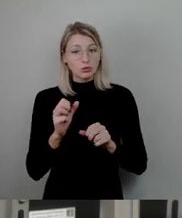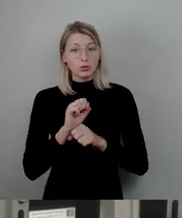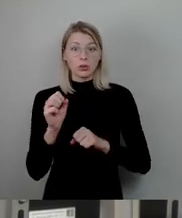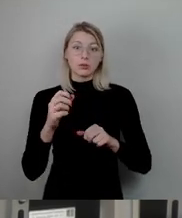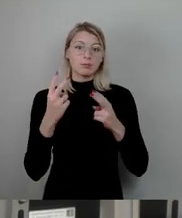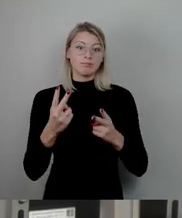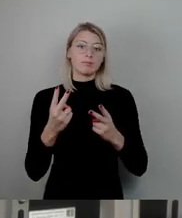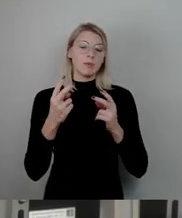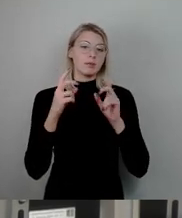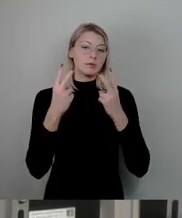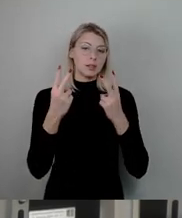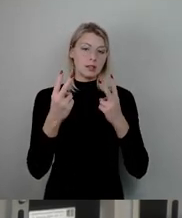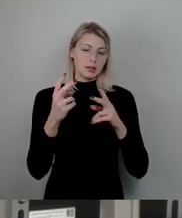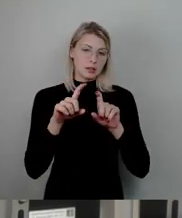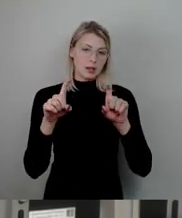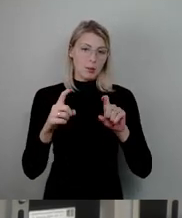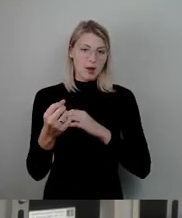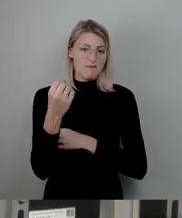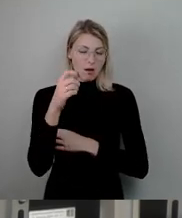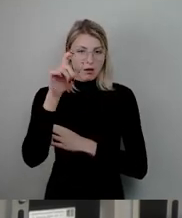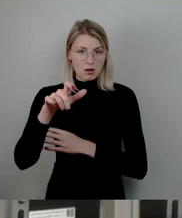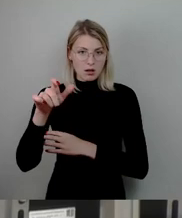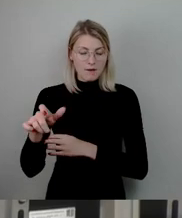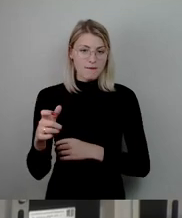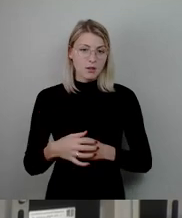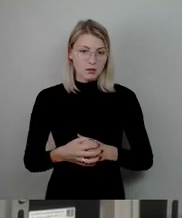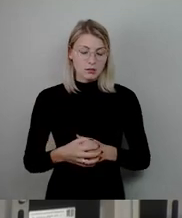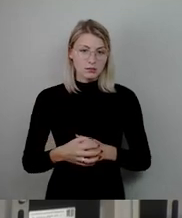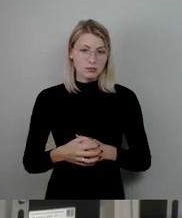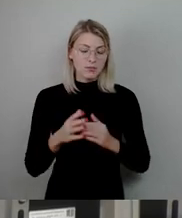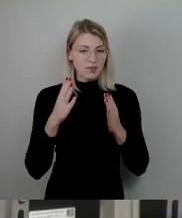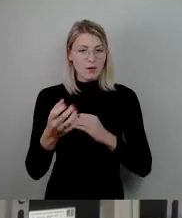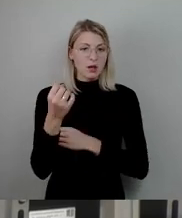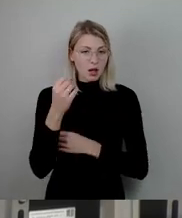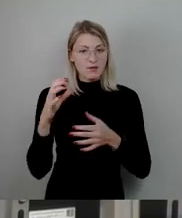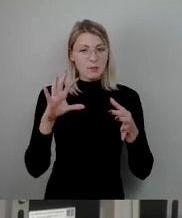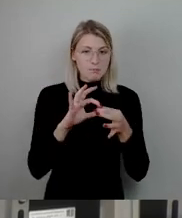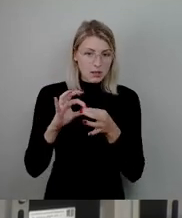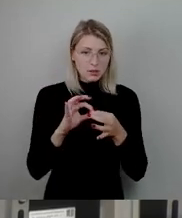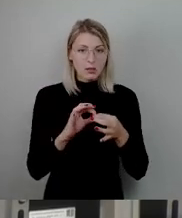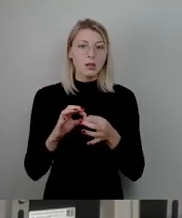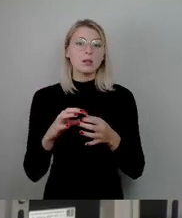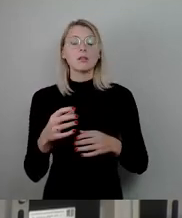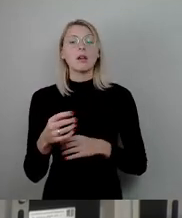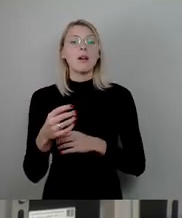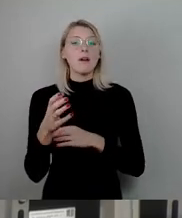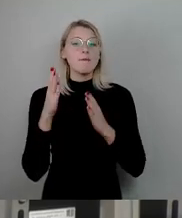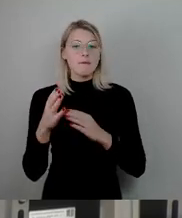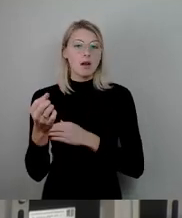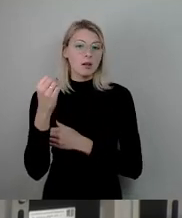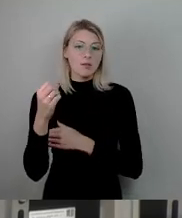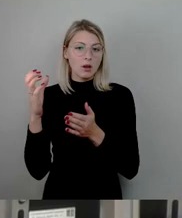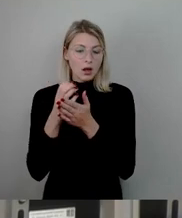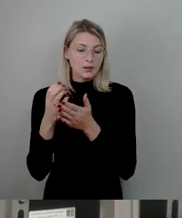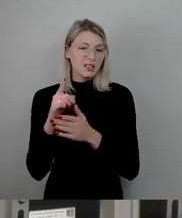Thema Fachkräfteentwicklung, Fachkräftebindung, Fachkräftereinsatz ist eins der Schlüsselthemen für die